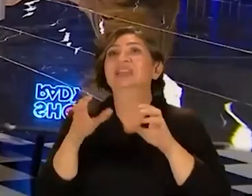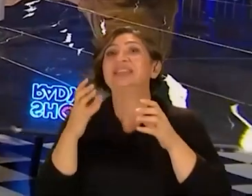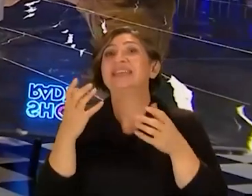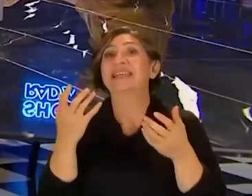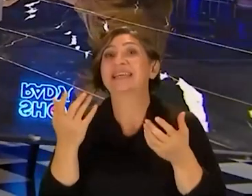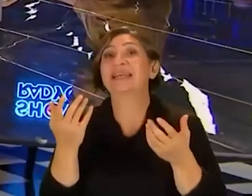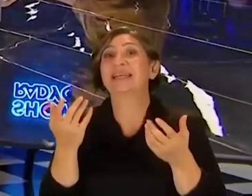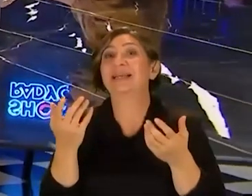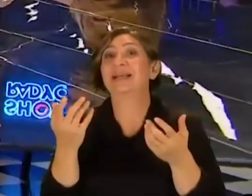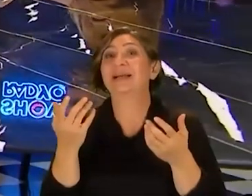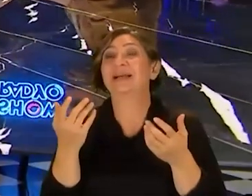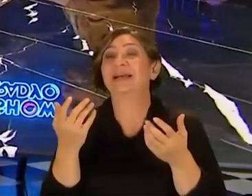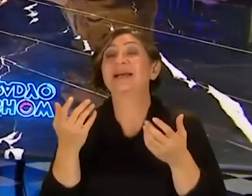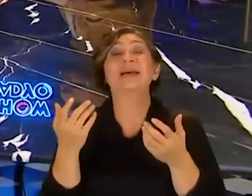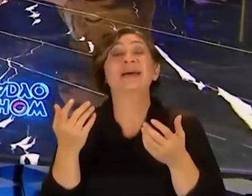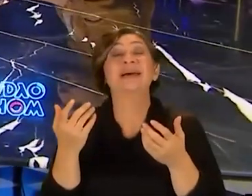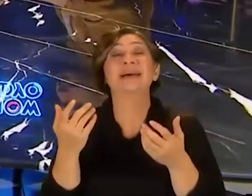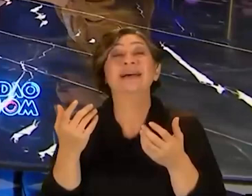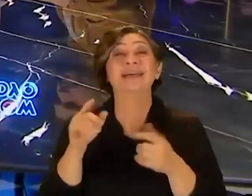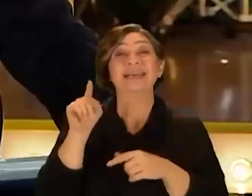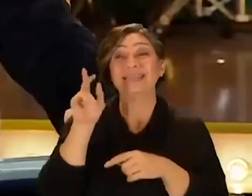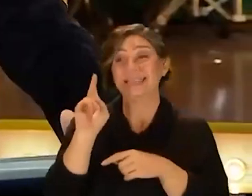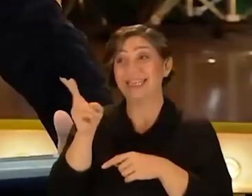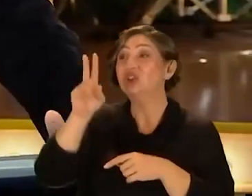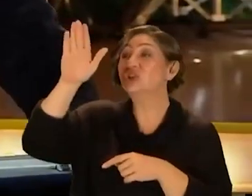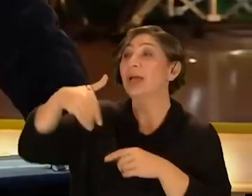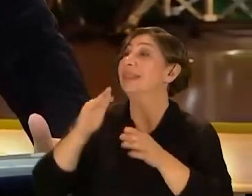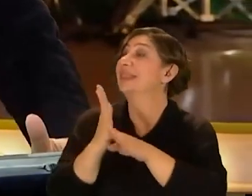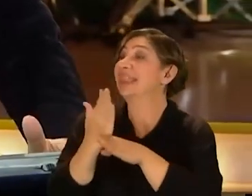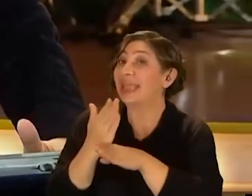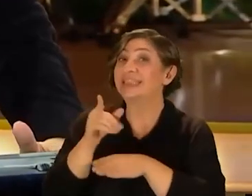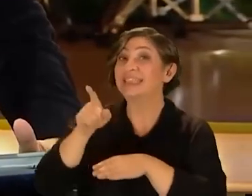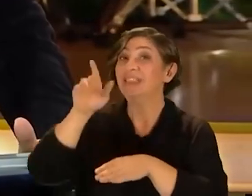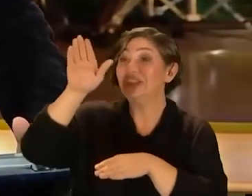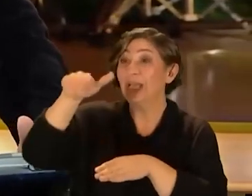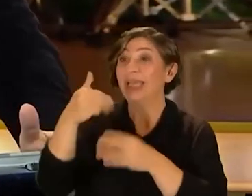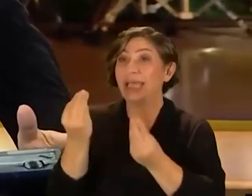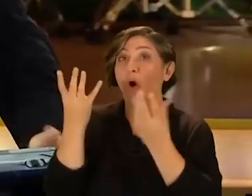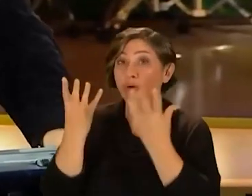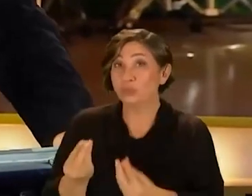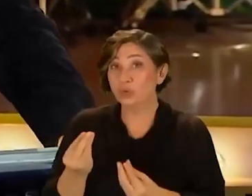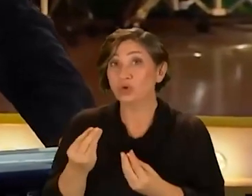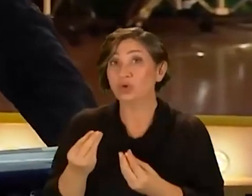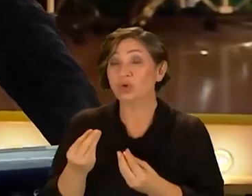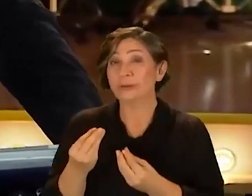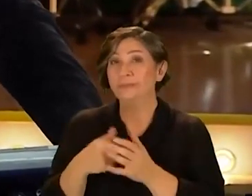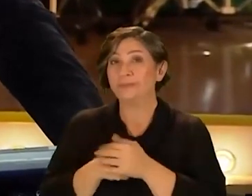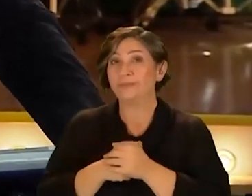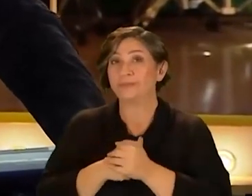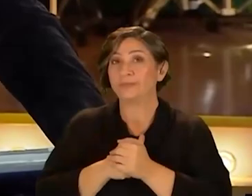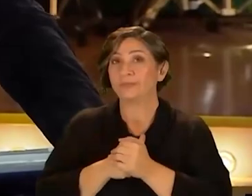ve seni çağırmamızın nedeni çünkü seni çağırmamız iyi olmuş. Çünkü